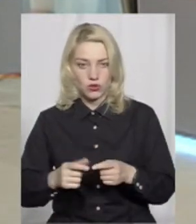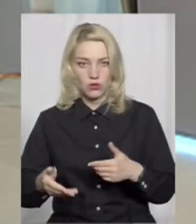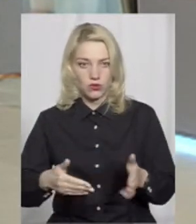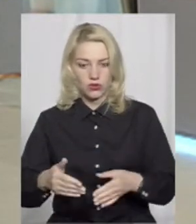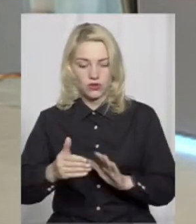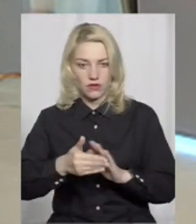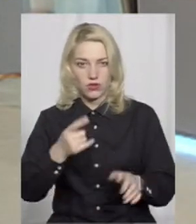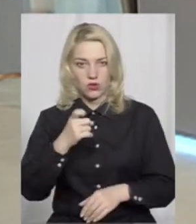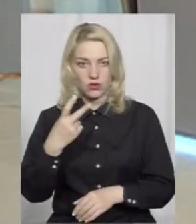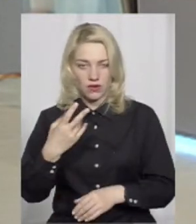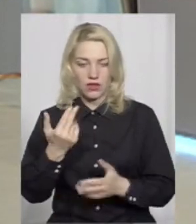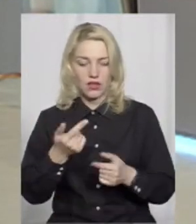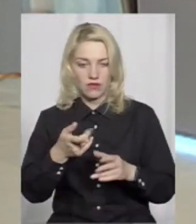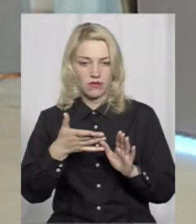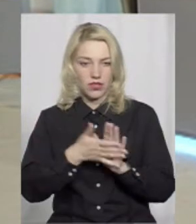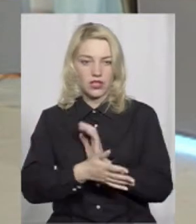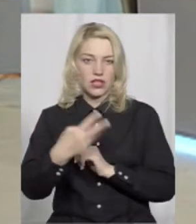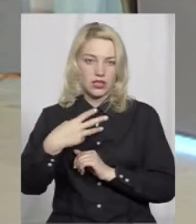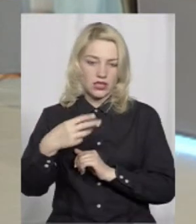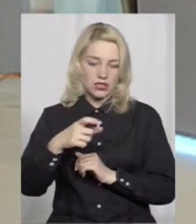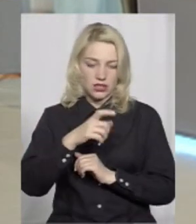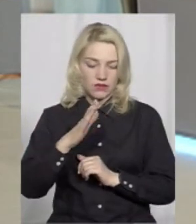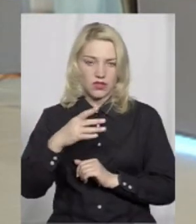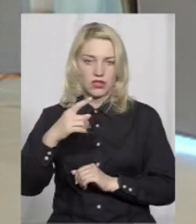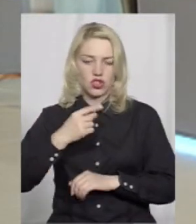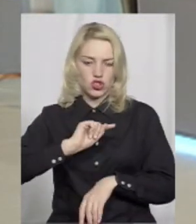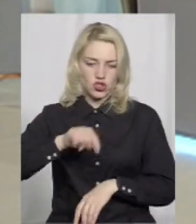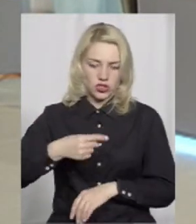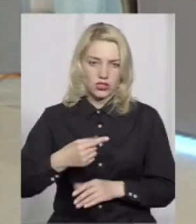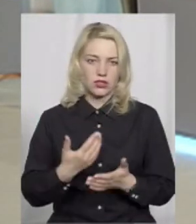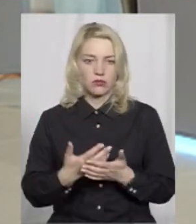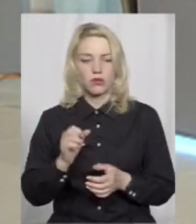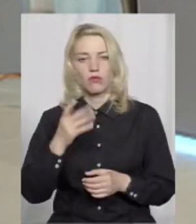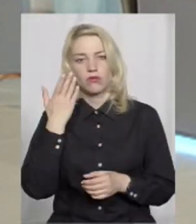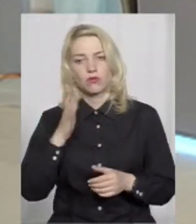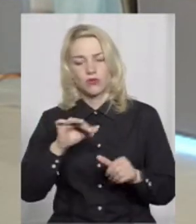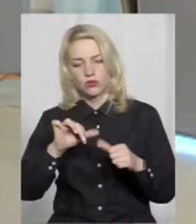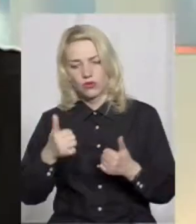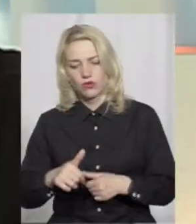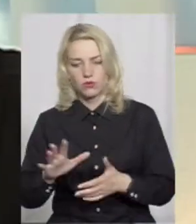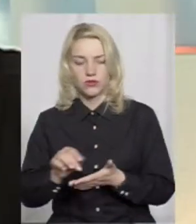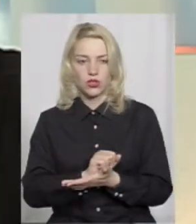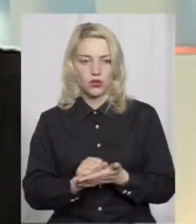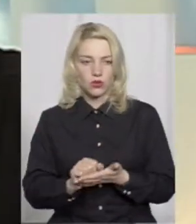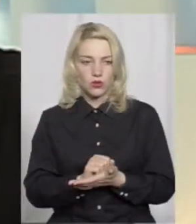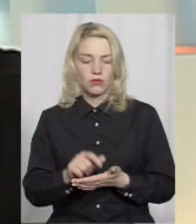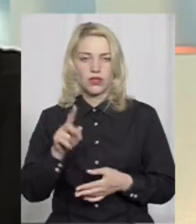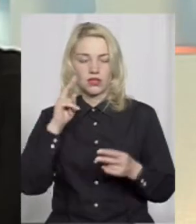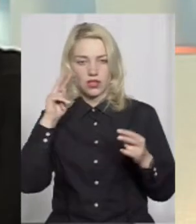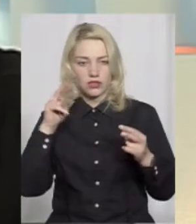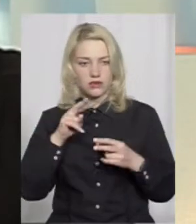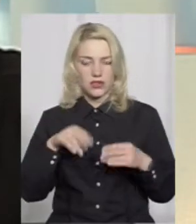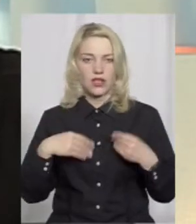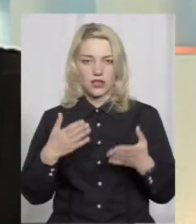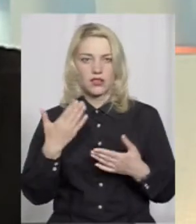витратите пів години, 40 хвилин, годину часу, бо поки що буде оформлене всіх документів, ви підете як свідок